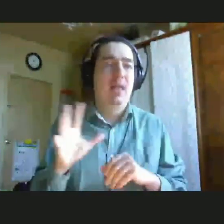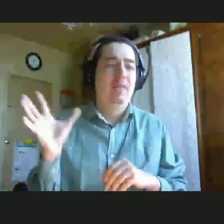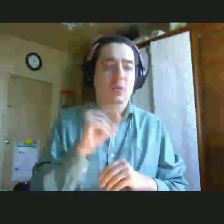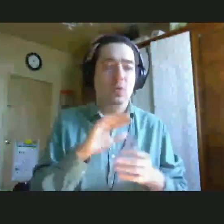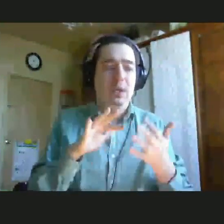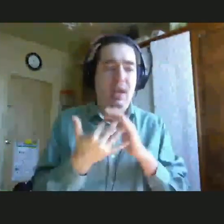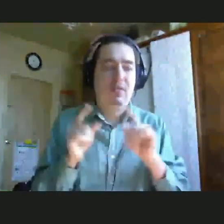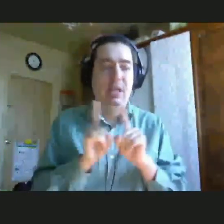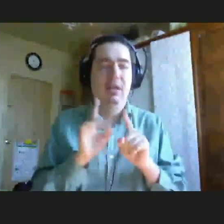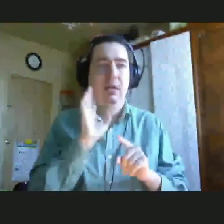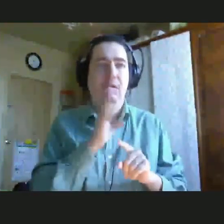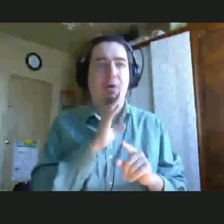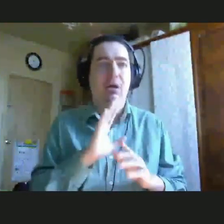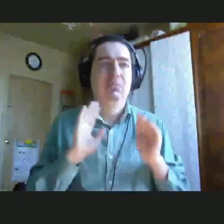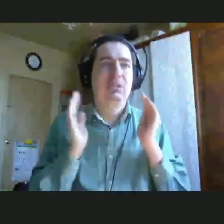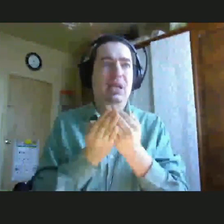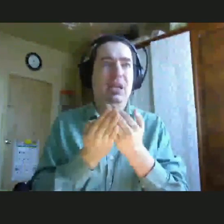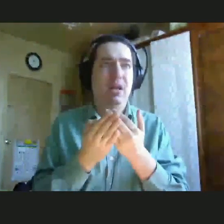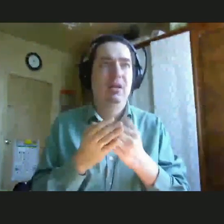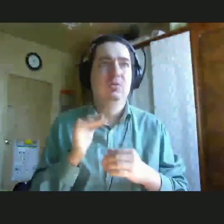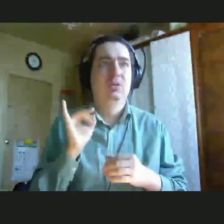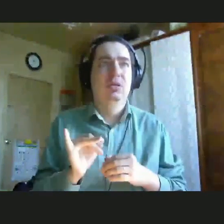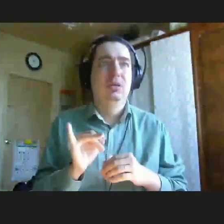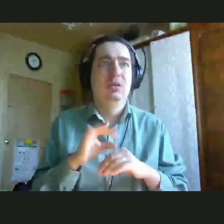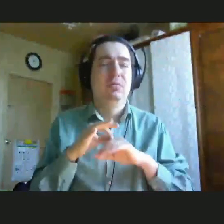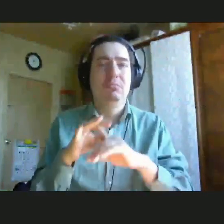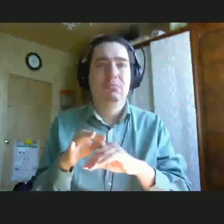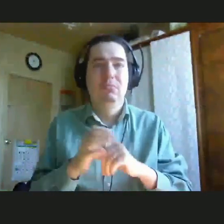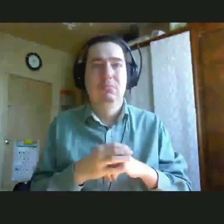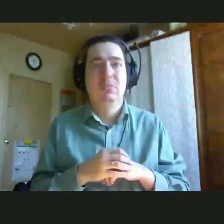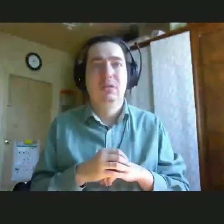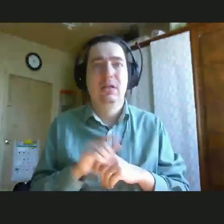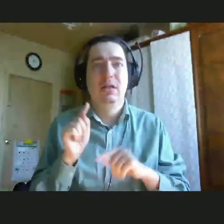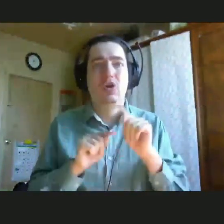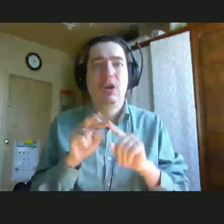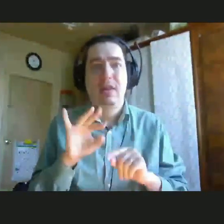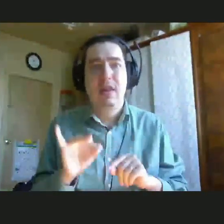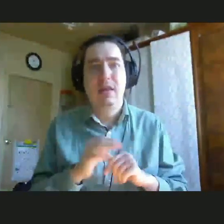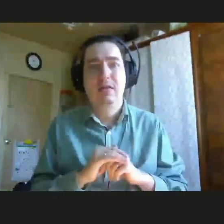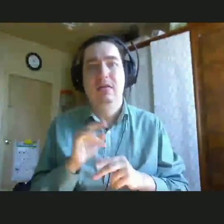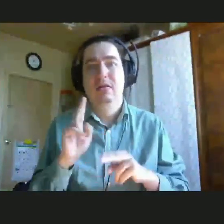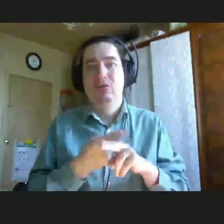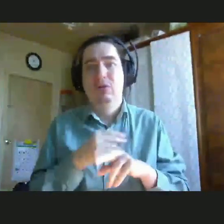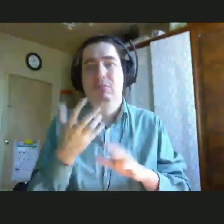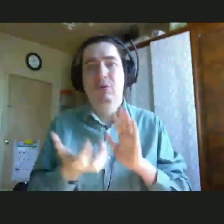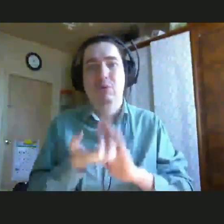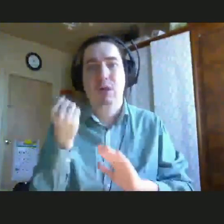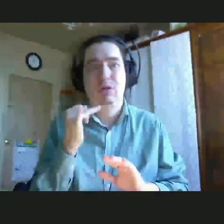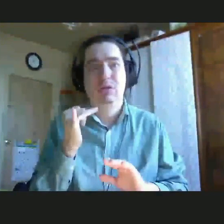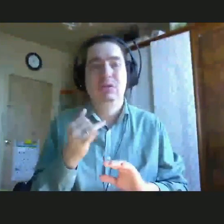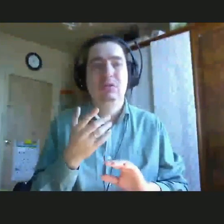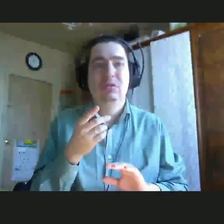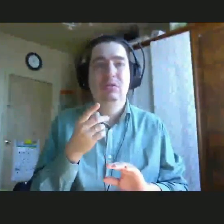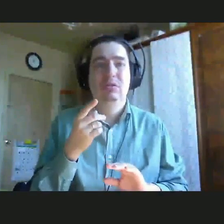закрываются внутри, они просто не знают, куда им идти, где им брать родители, где им брать поддержку, и здорово, что сейчас